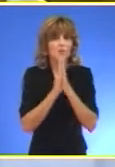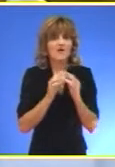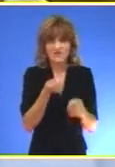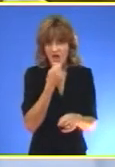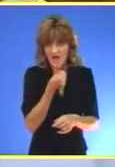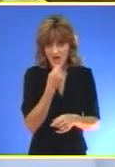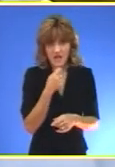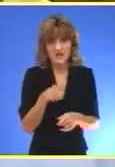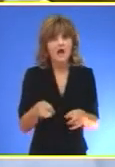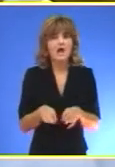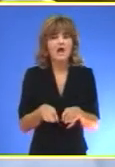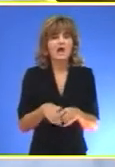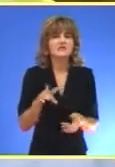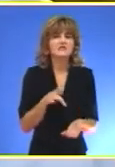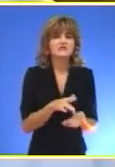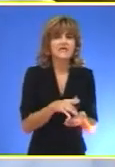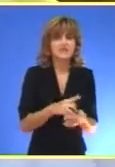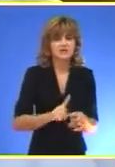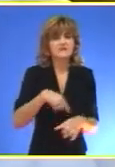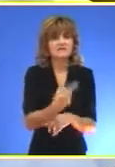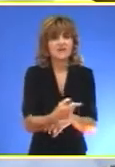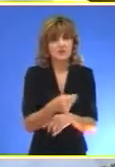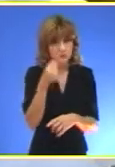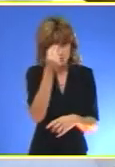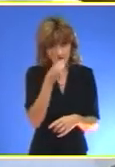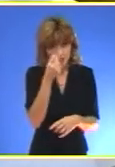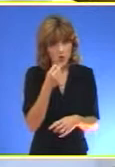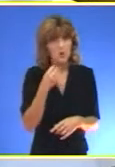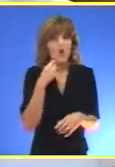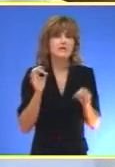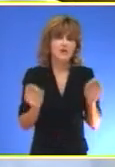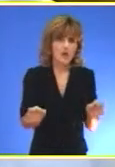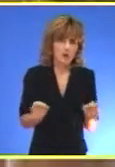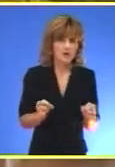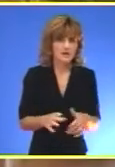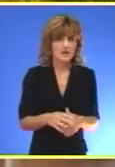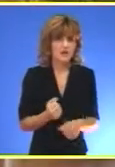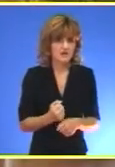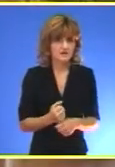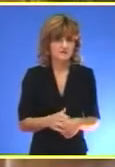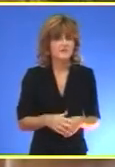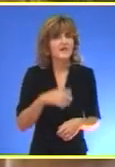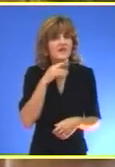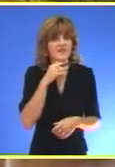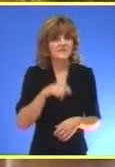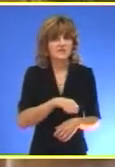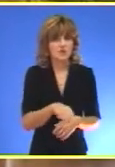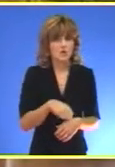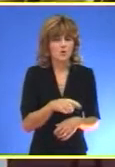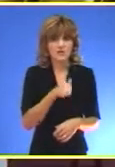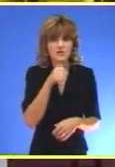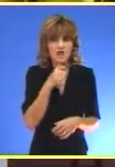duhovni sadržaj za sljedeću nedelju Kada se normalno Jevrejska kuhinja je